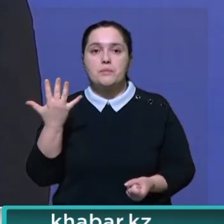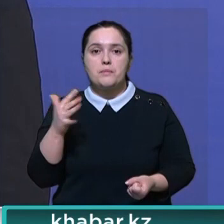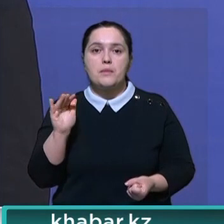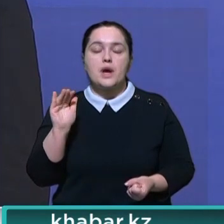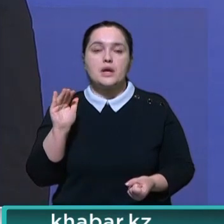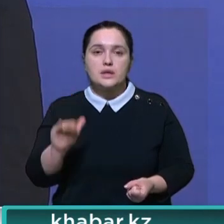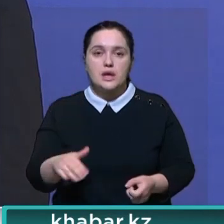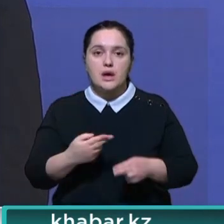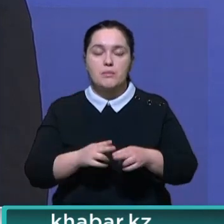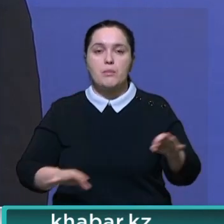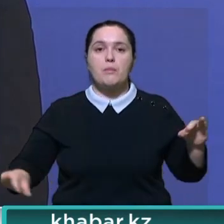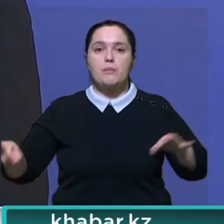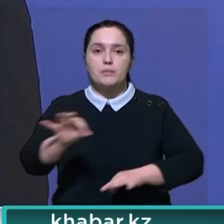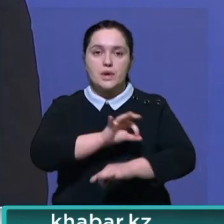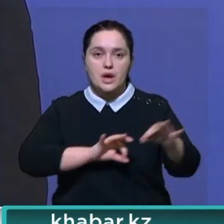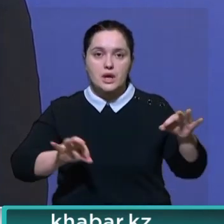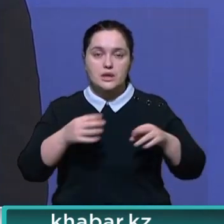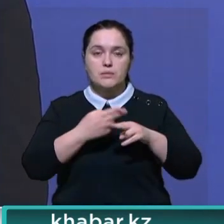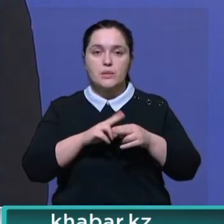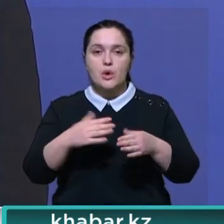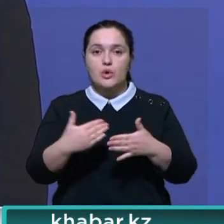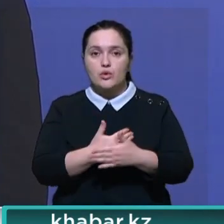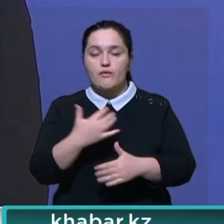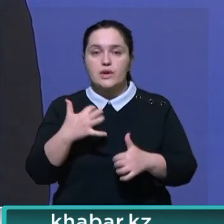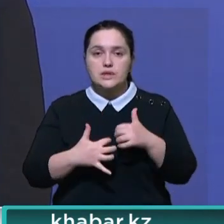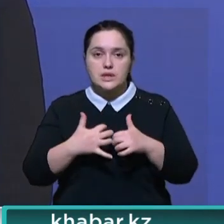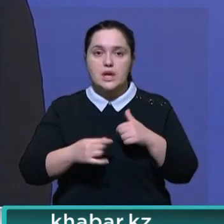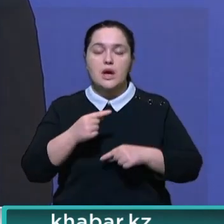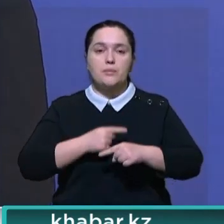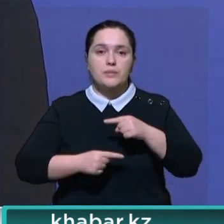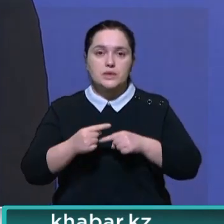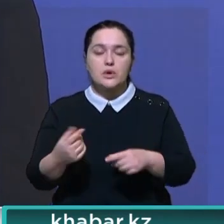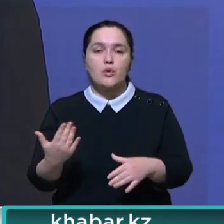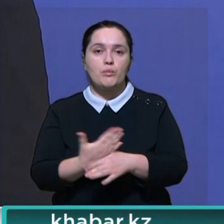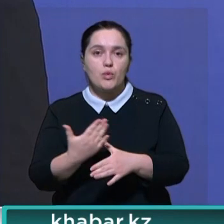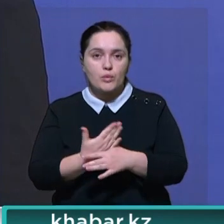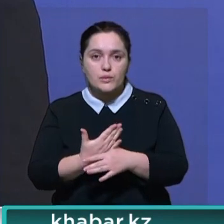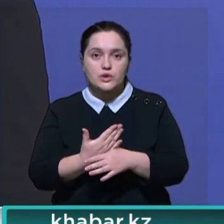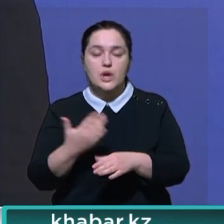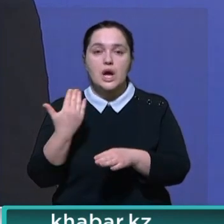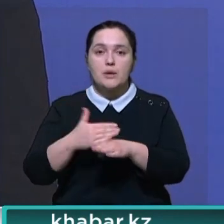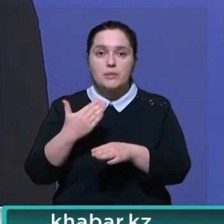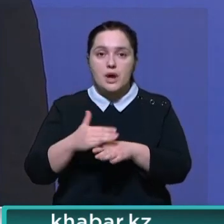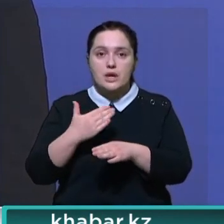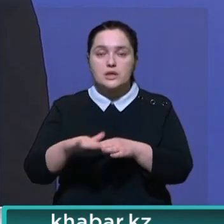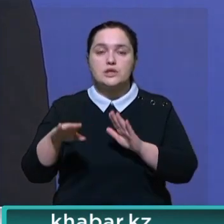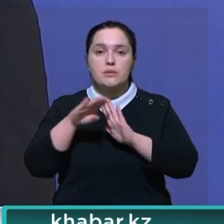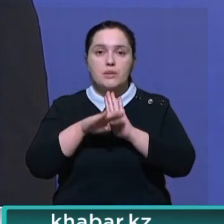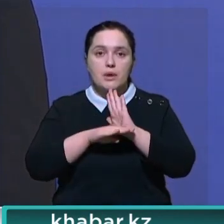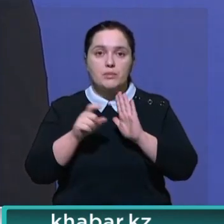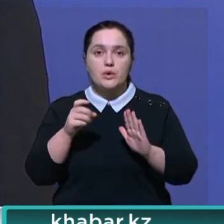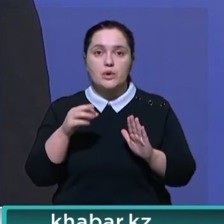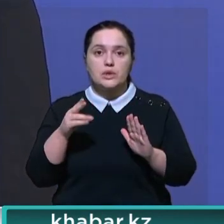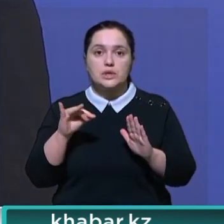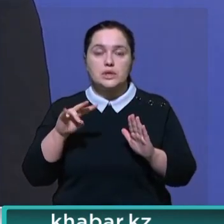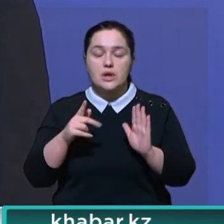проектов малого и среднего бизнеса. С помощью ипотечных программ холдинга более